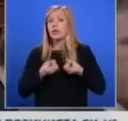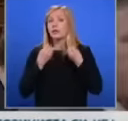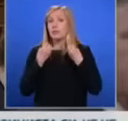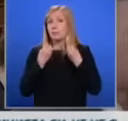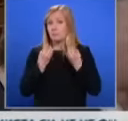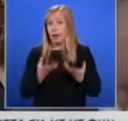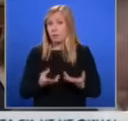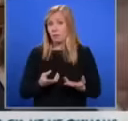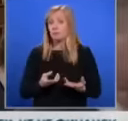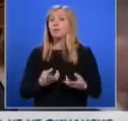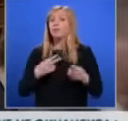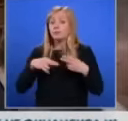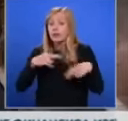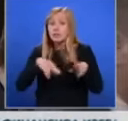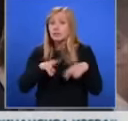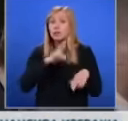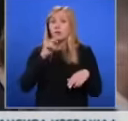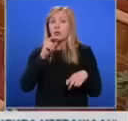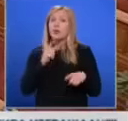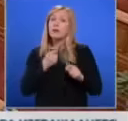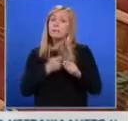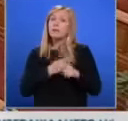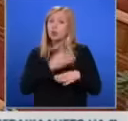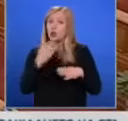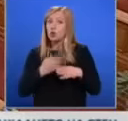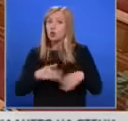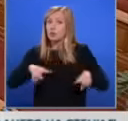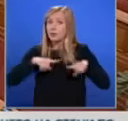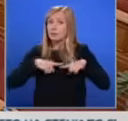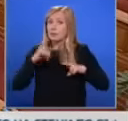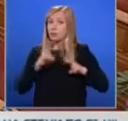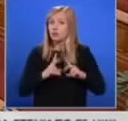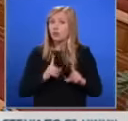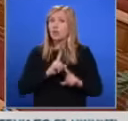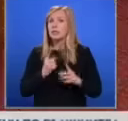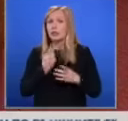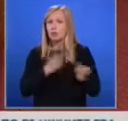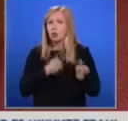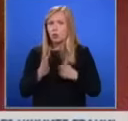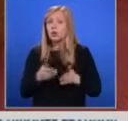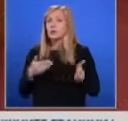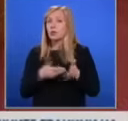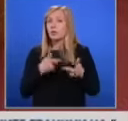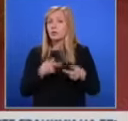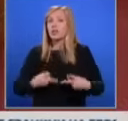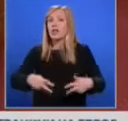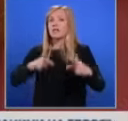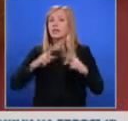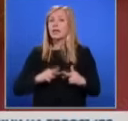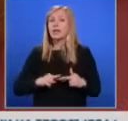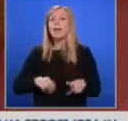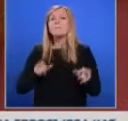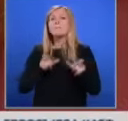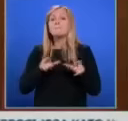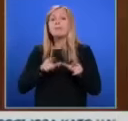право на разследващите полицаи да образуват досъдебни производства не само по неотложност, с аргумента, че това ще върне милиционерщината